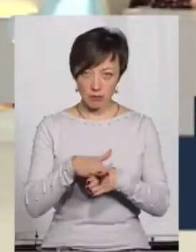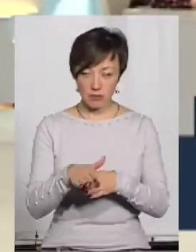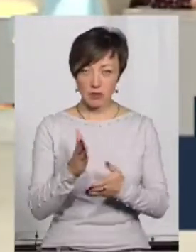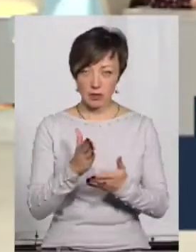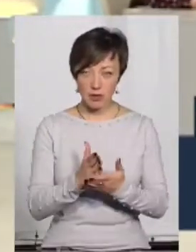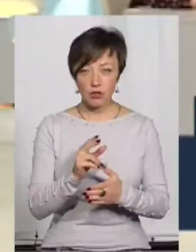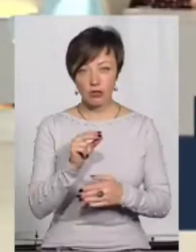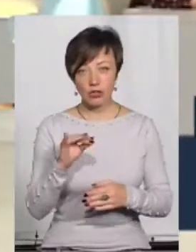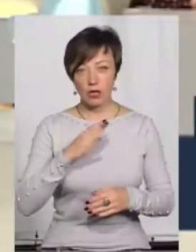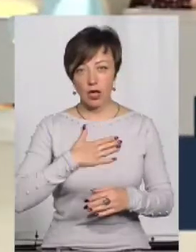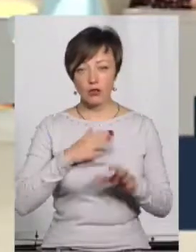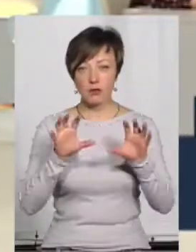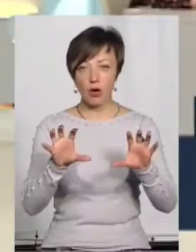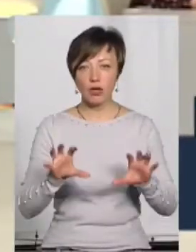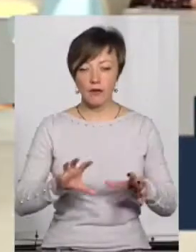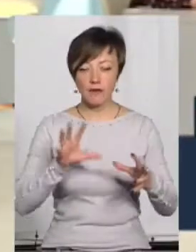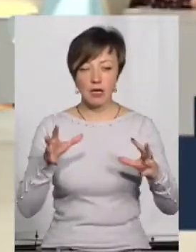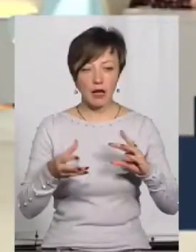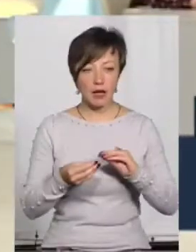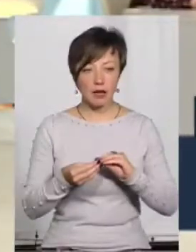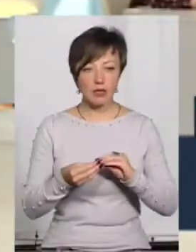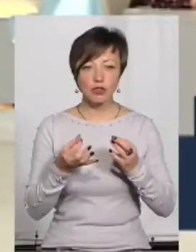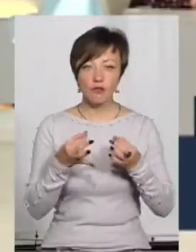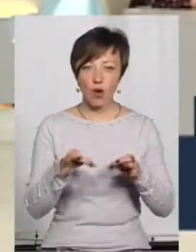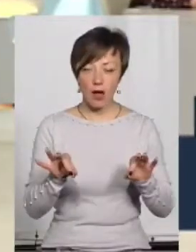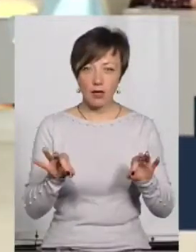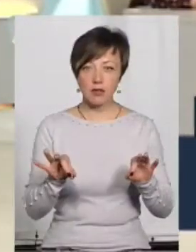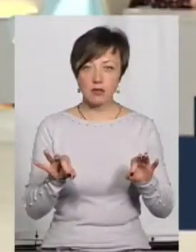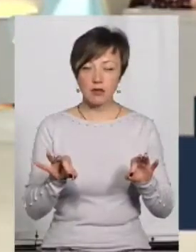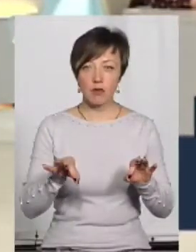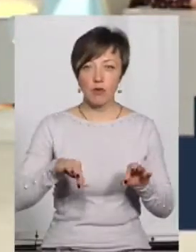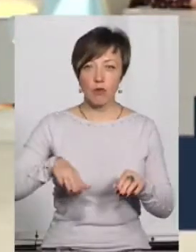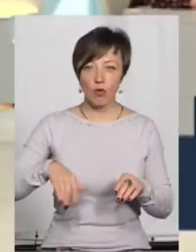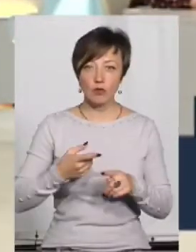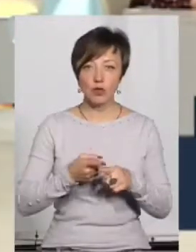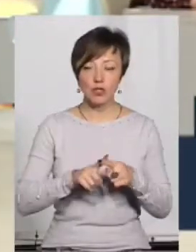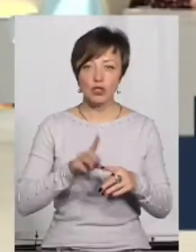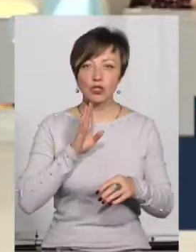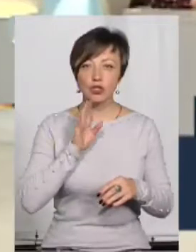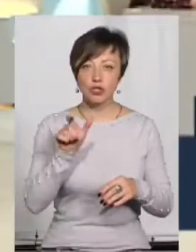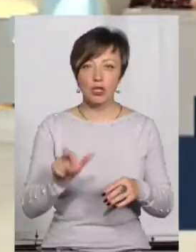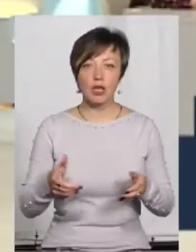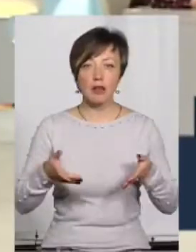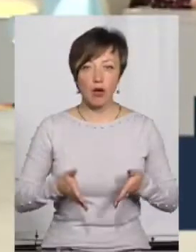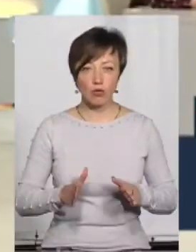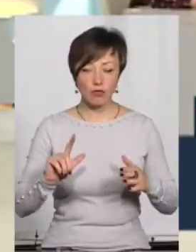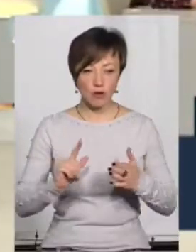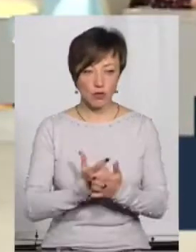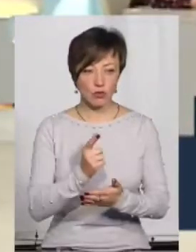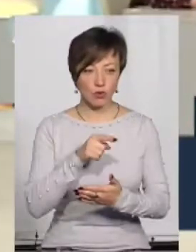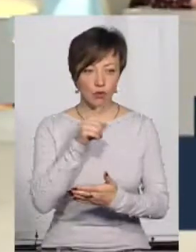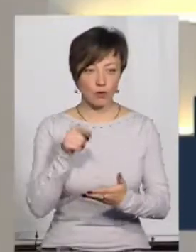І чи от нашим законодавством взагалі дозволяється потім, щоб ці жінки народжували знову?